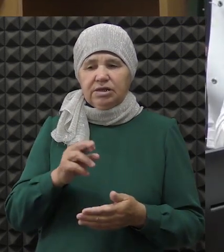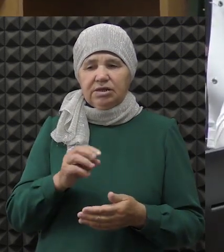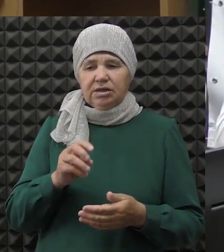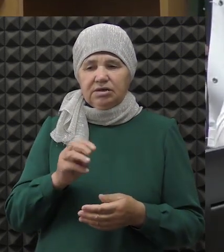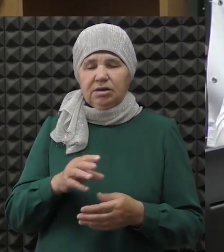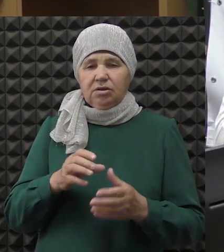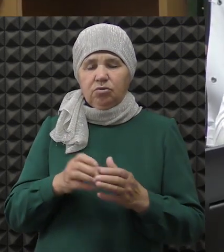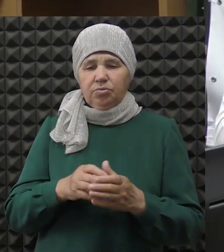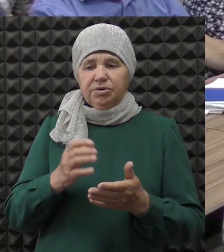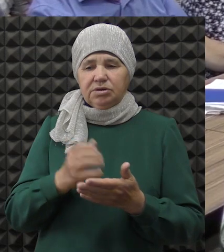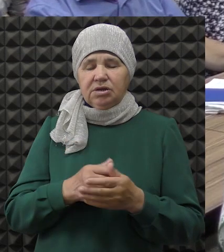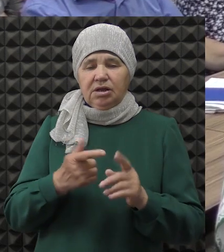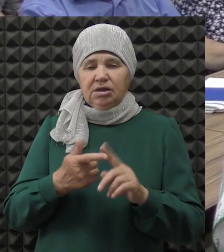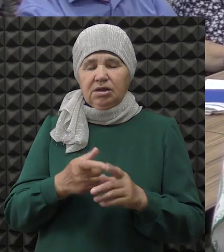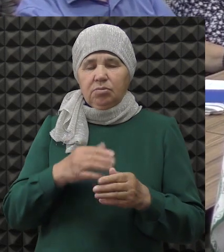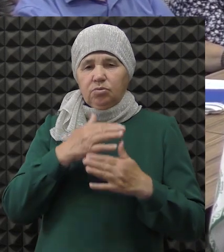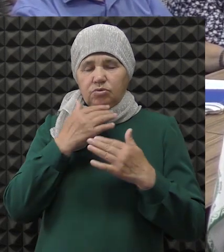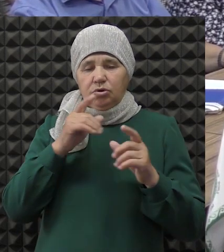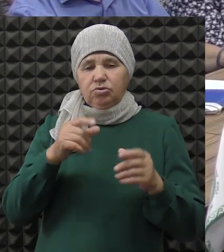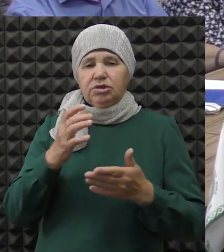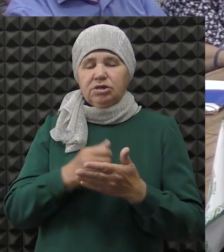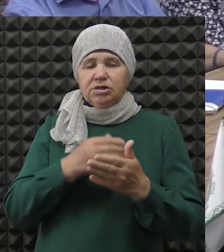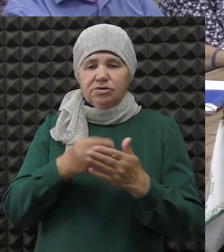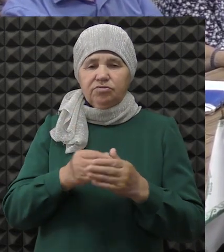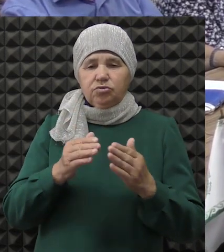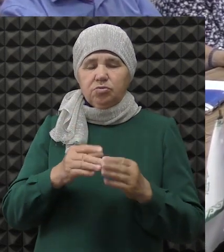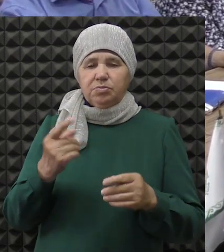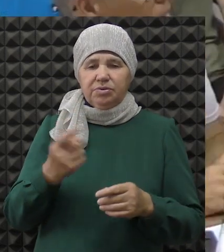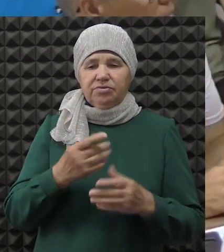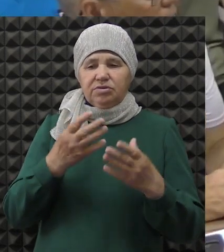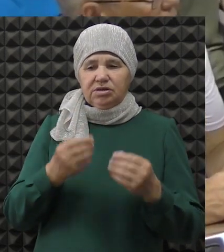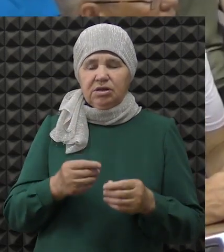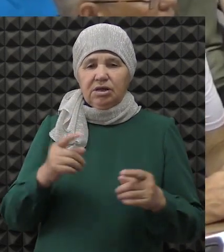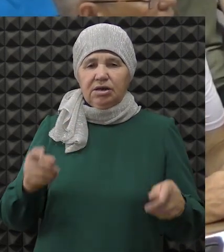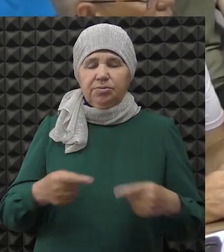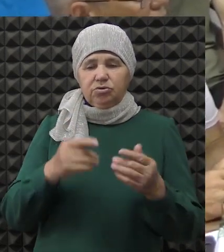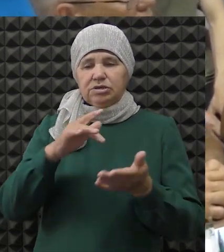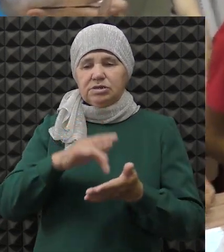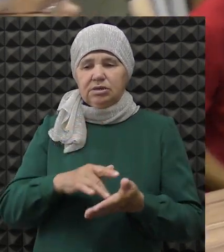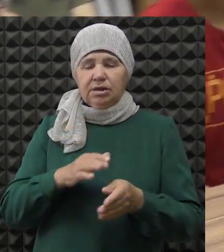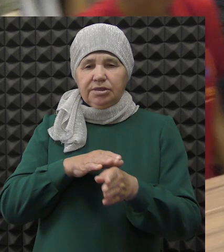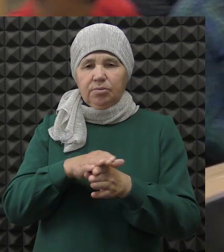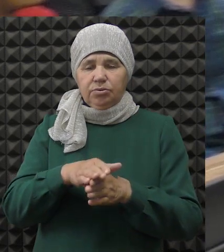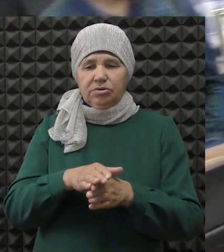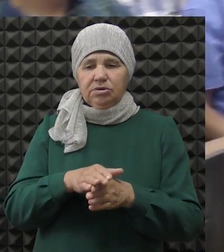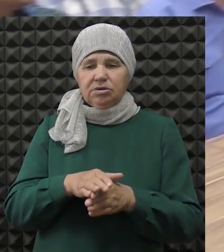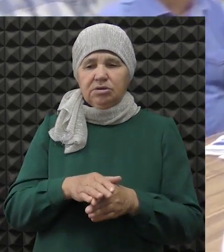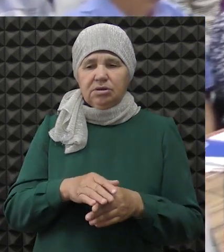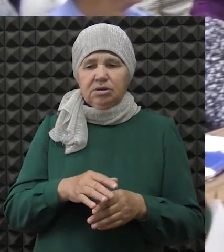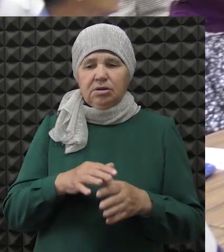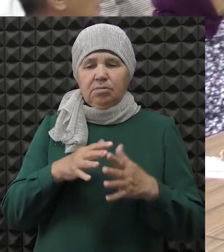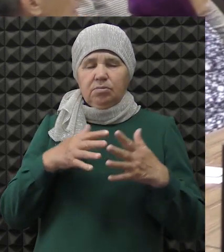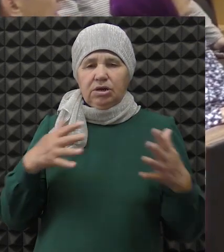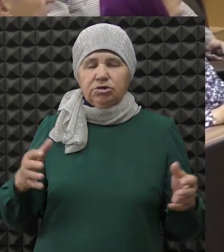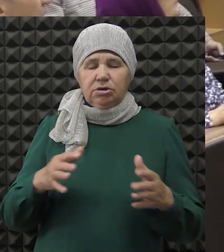Ярдем, в комплексе нашли свой второй дом очень много людей. В самых первых дней мечети и реабилитационный центр заполнились, и сегодня